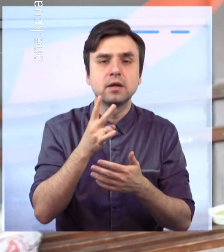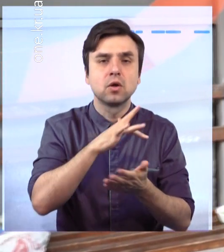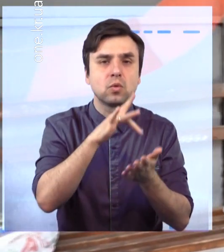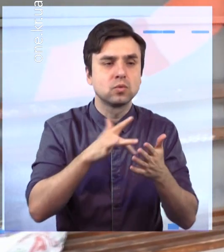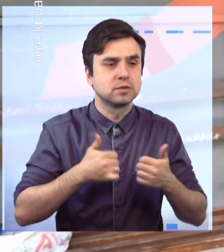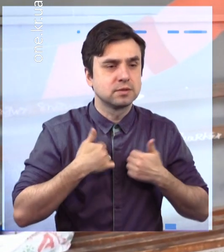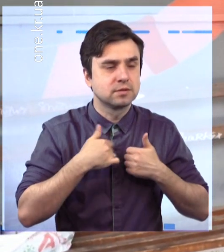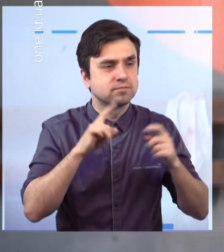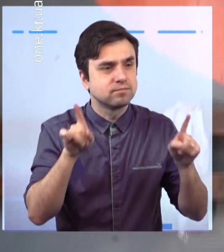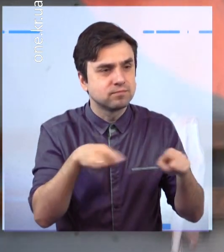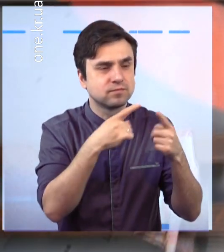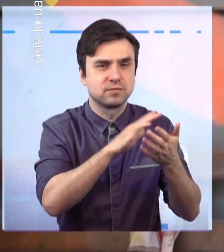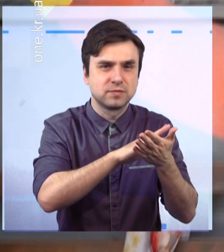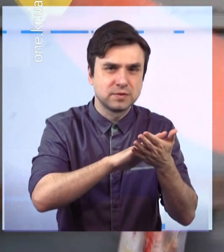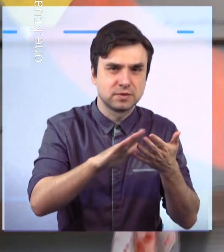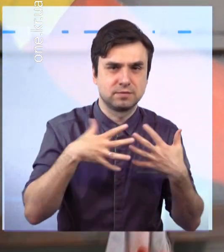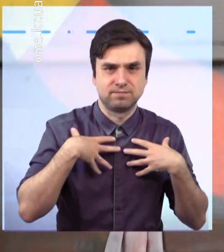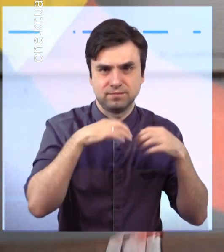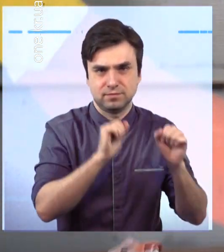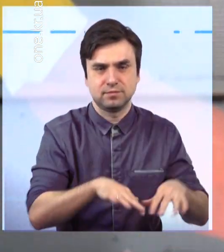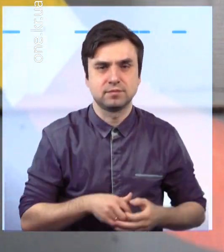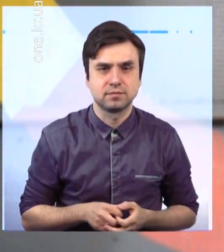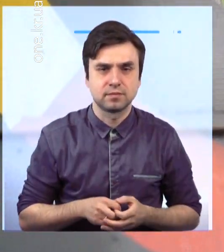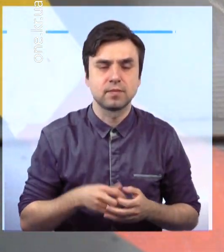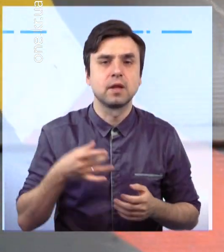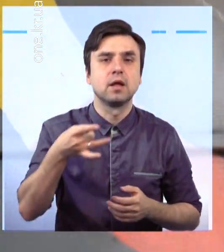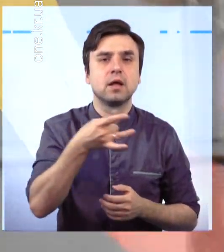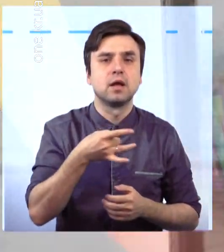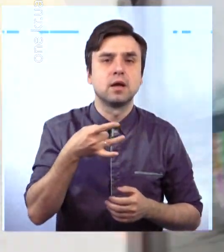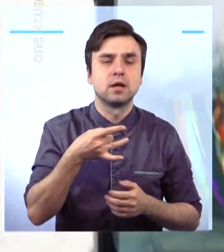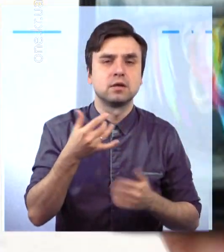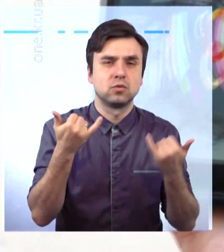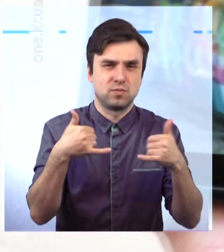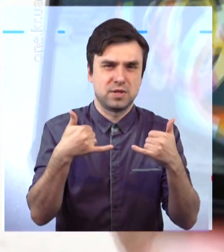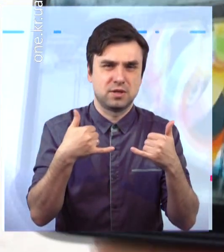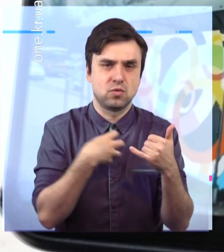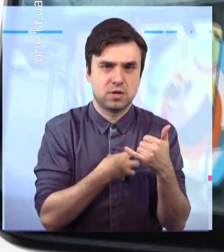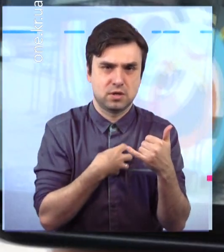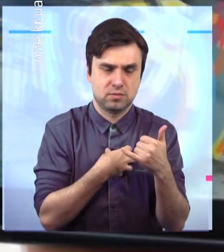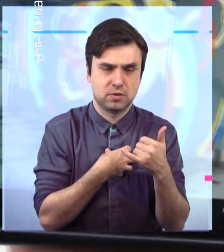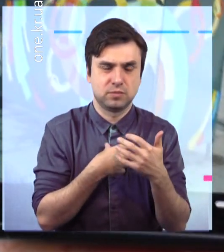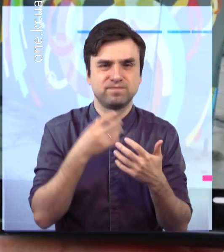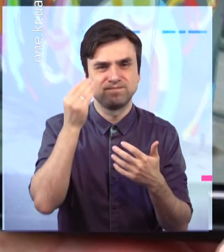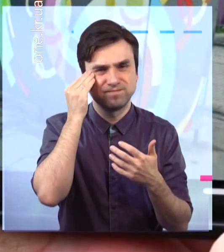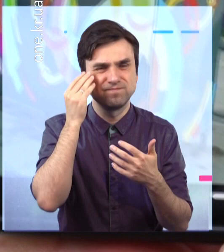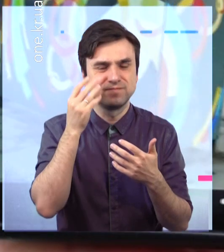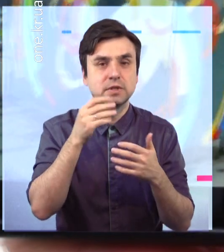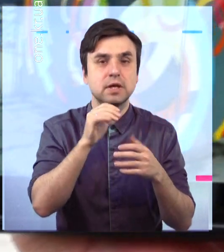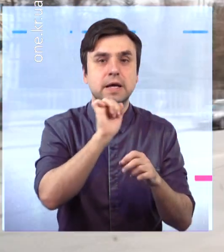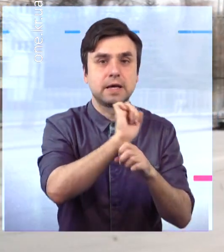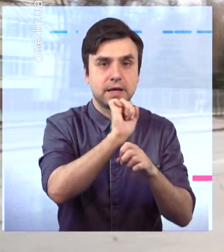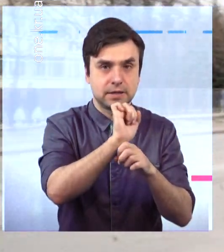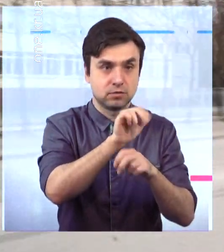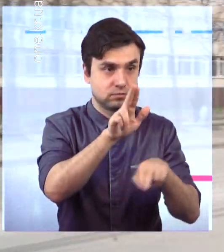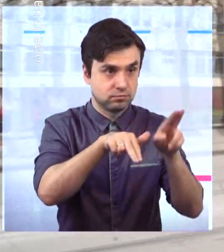Металургійної райраді сподіваються, що такий приклад благоустрою розмальованих вандалами зупиничних комплексів візьмуть собі на озброєння також і інші